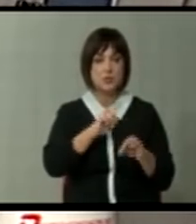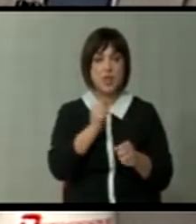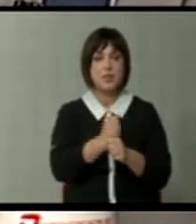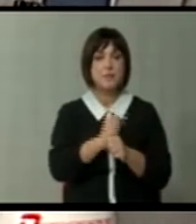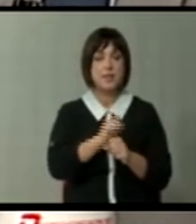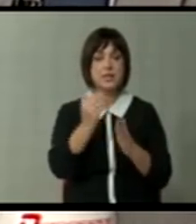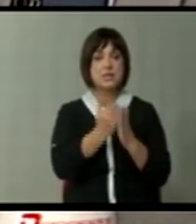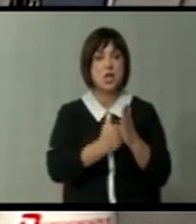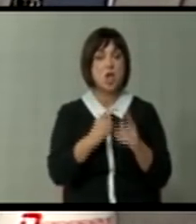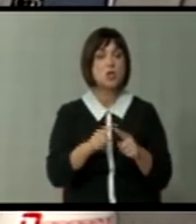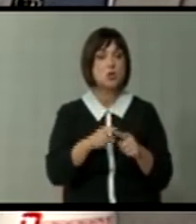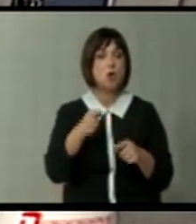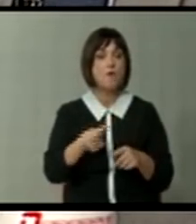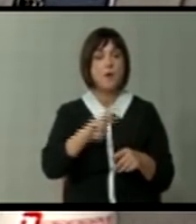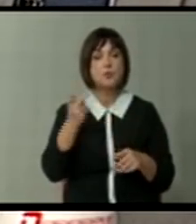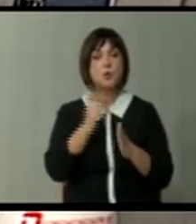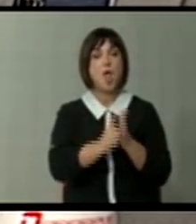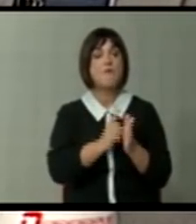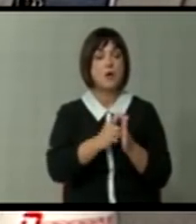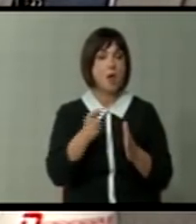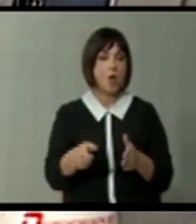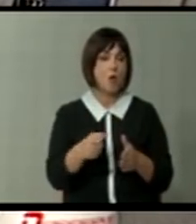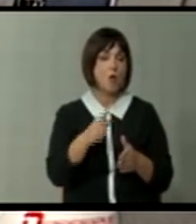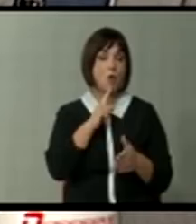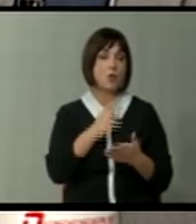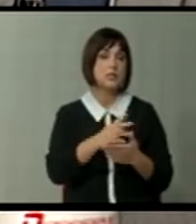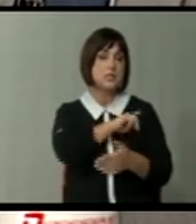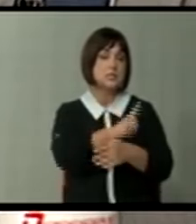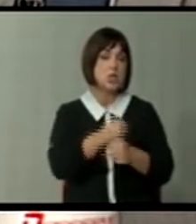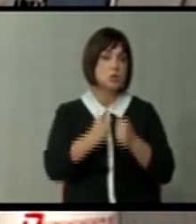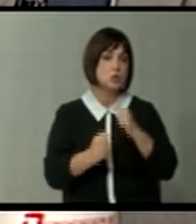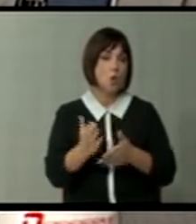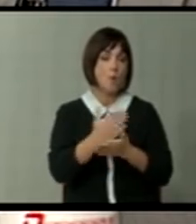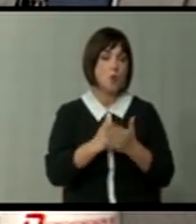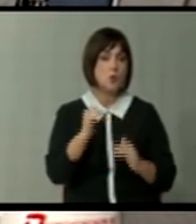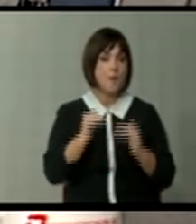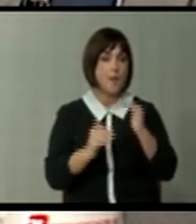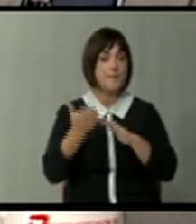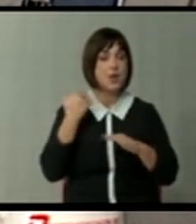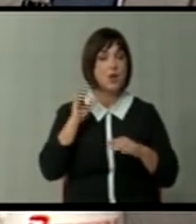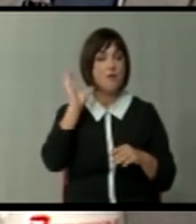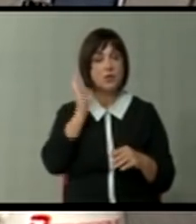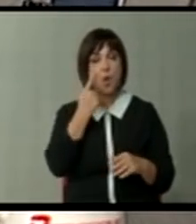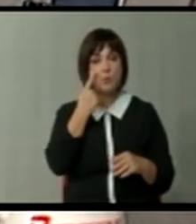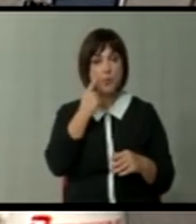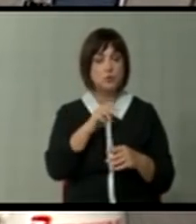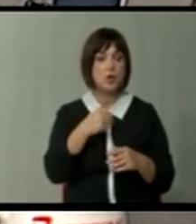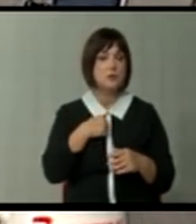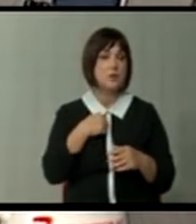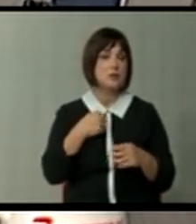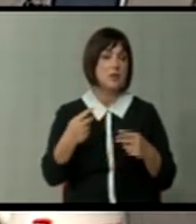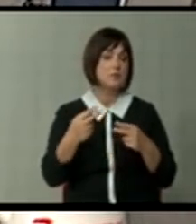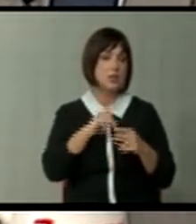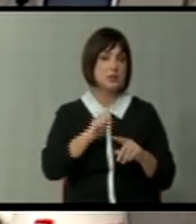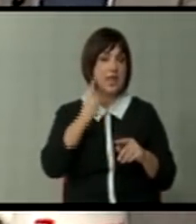направен на незаконит начин. Но тоа беа други времења кога едноставно со силни злоупотреби на механизмите предходната влада се обидуваше да се пресмета со